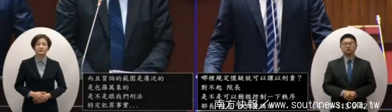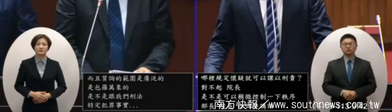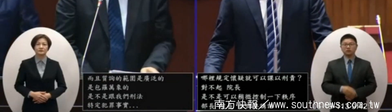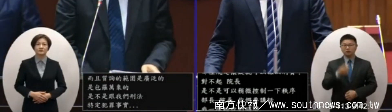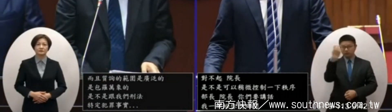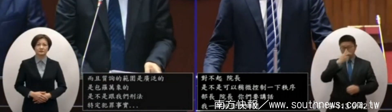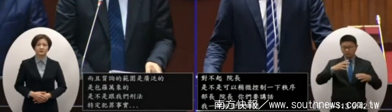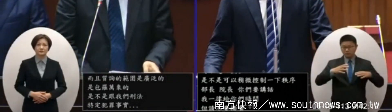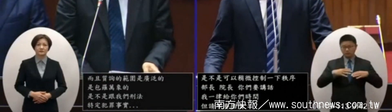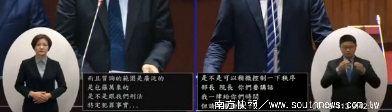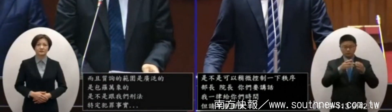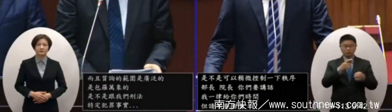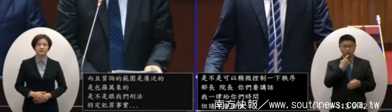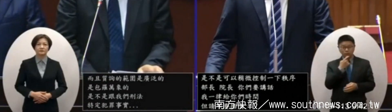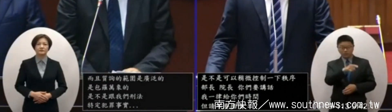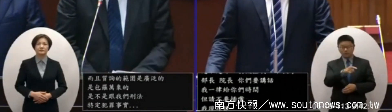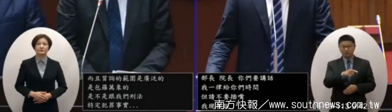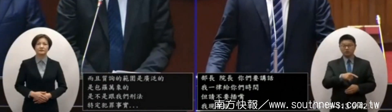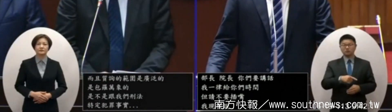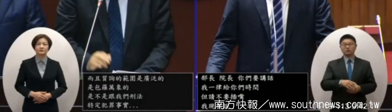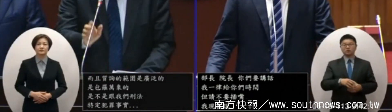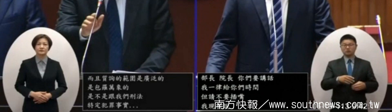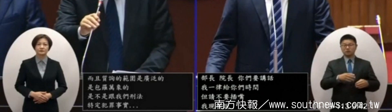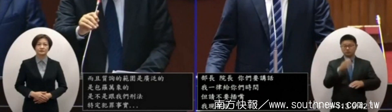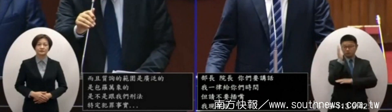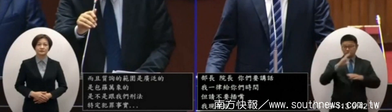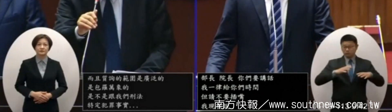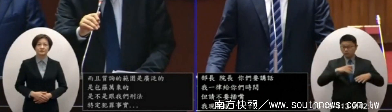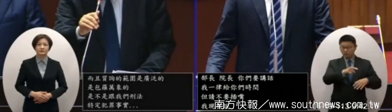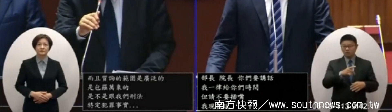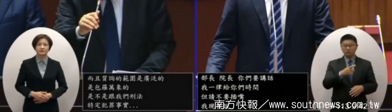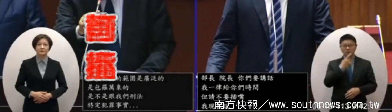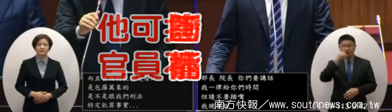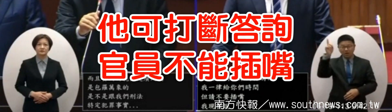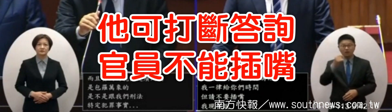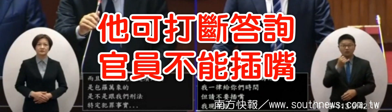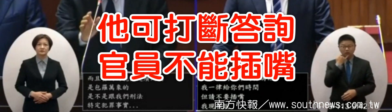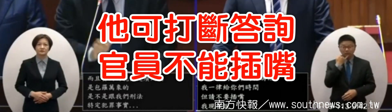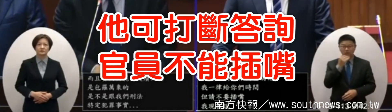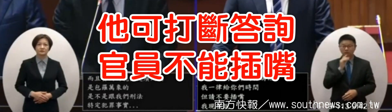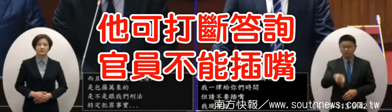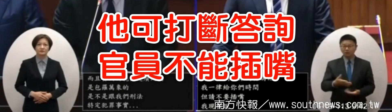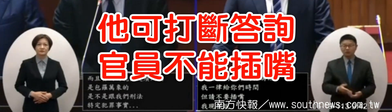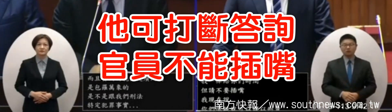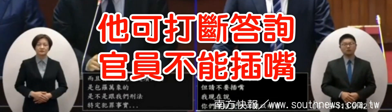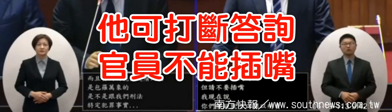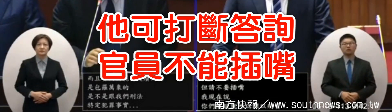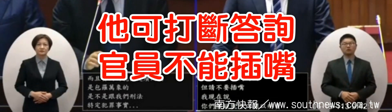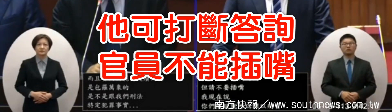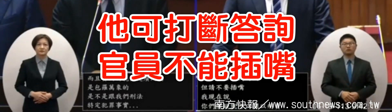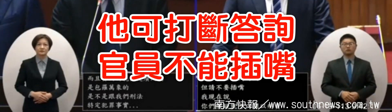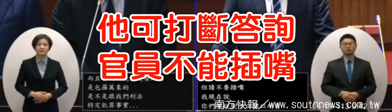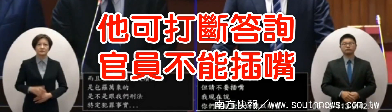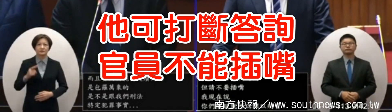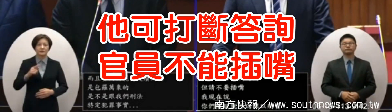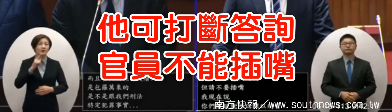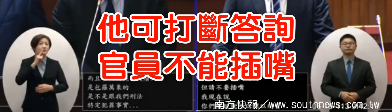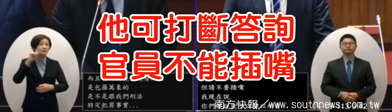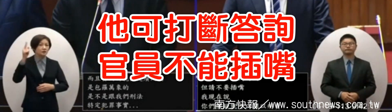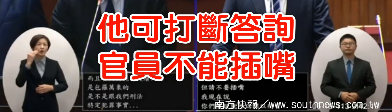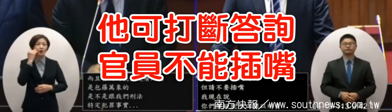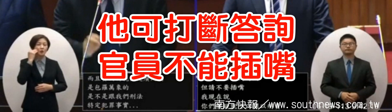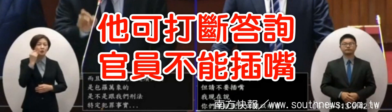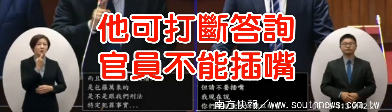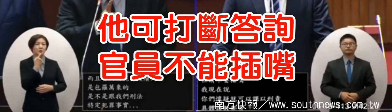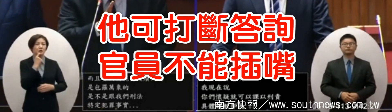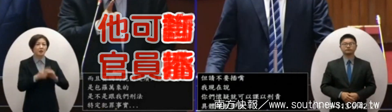察官懷疑官員虛偽陳述就會起訴嗎這是起訴的門檻嗎是嗎起訴沒有是有犯罪行